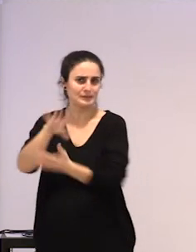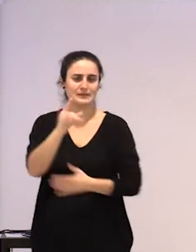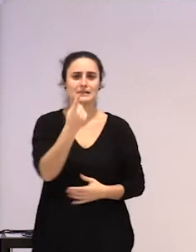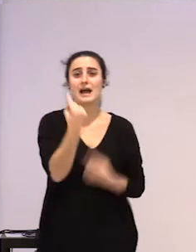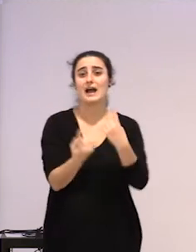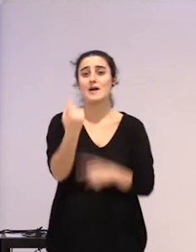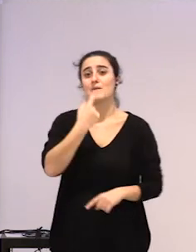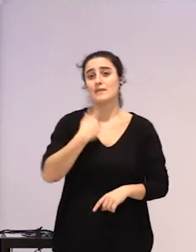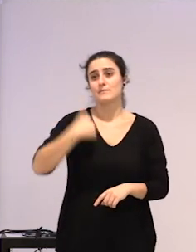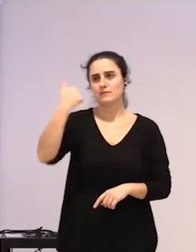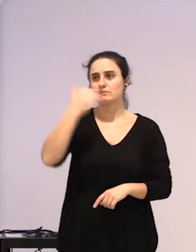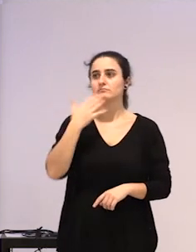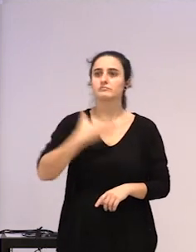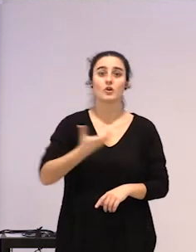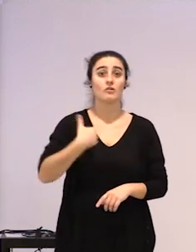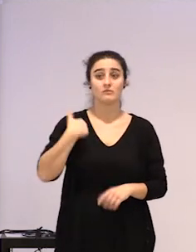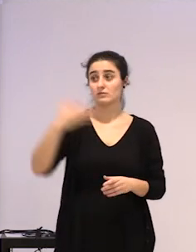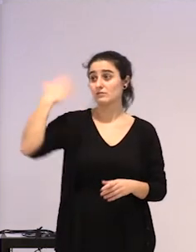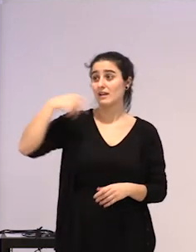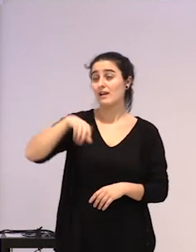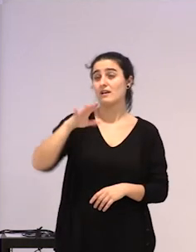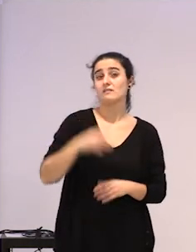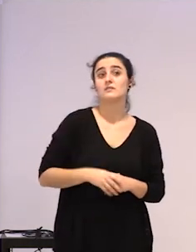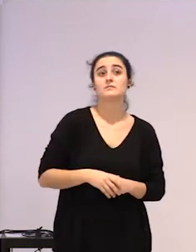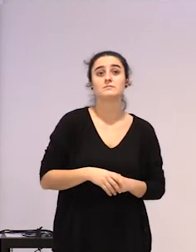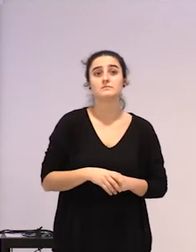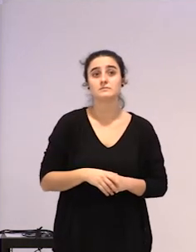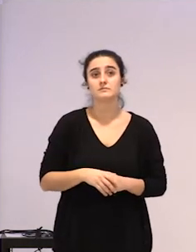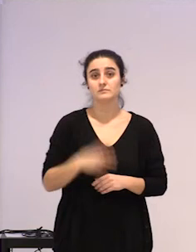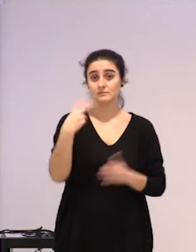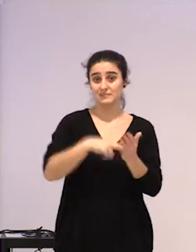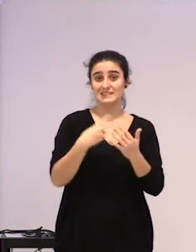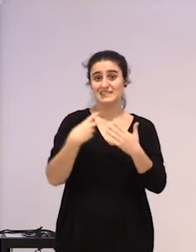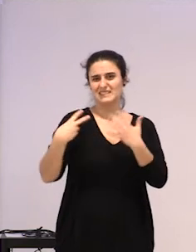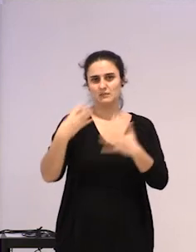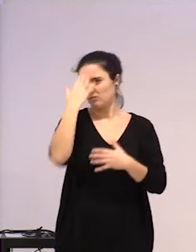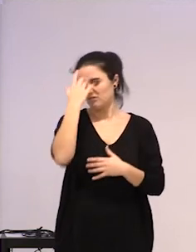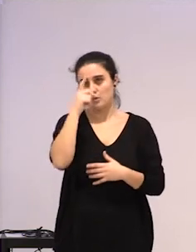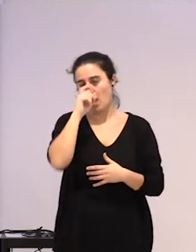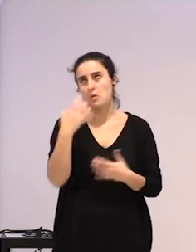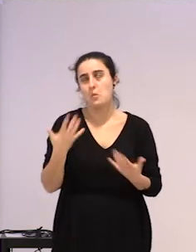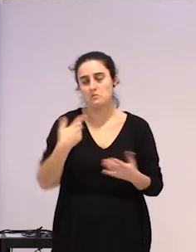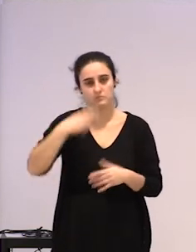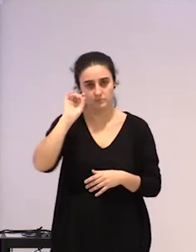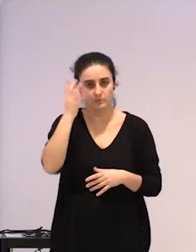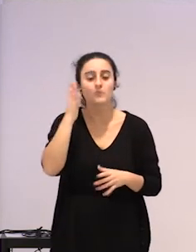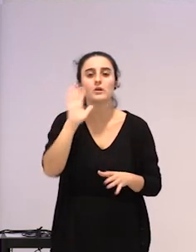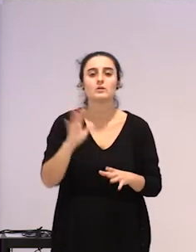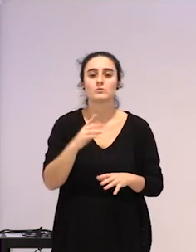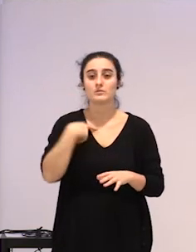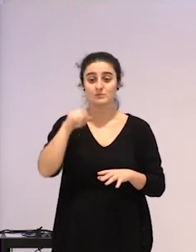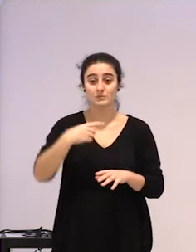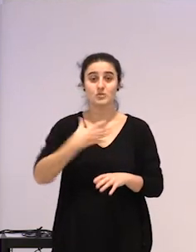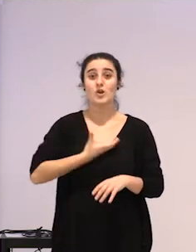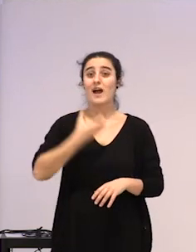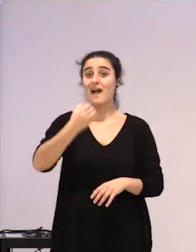alkate izan nintzenetik 2000 eta saspian, ez du horatzen urtea, asmatzen ari naiz, Urrengo sei urtetan